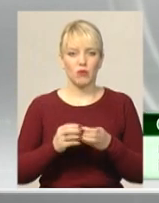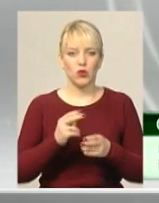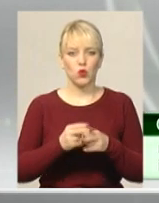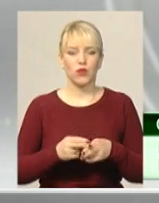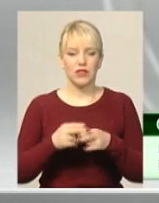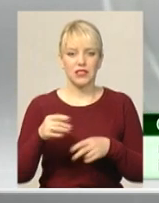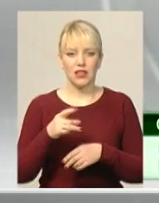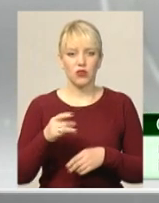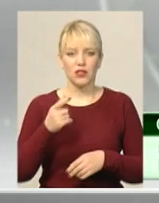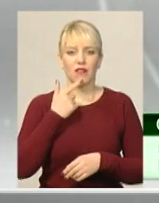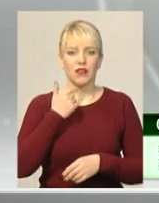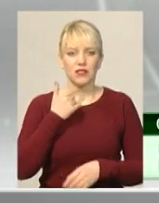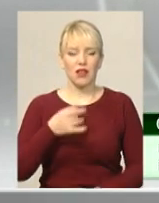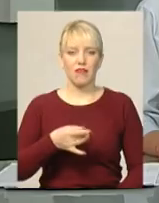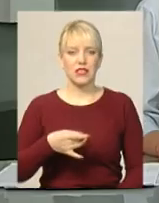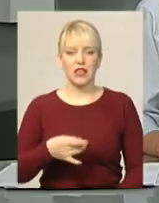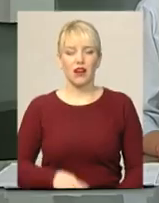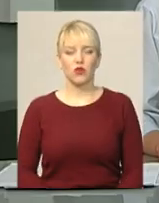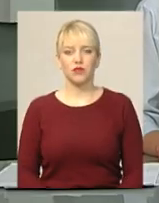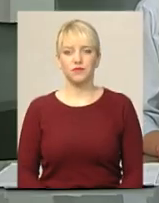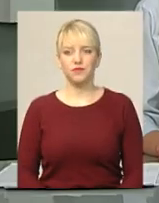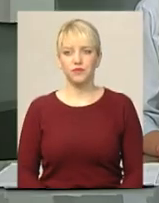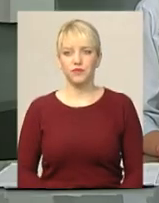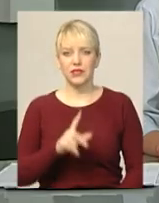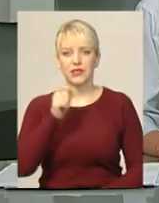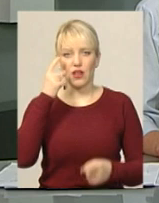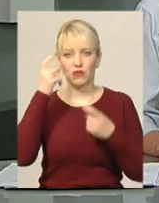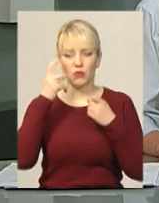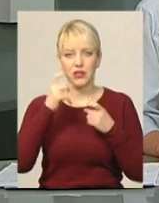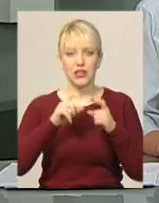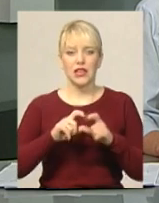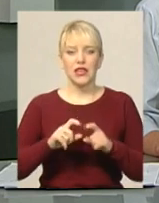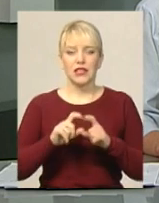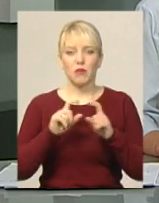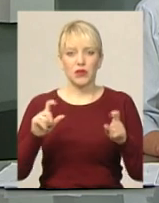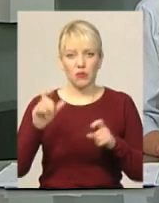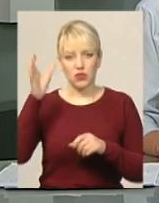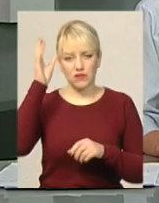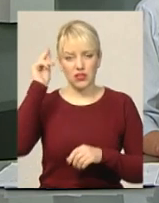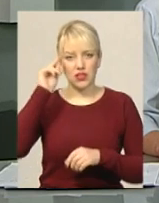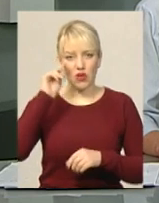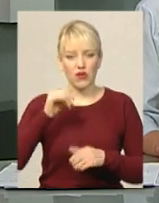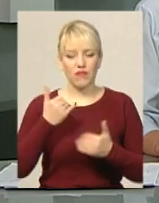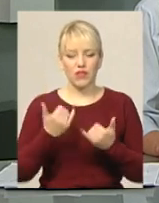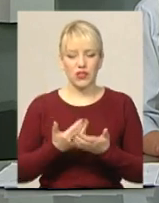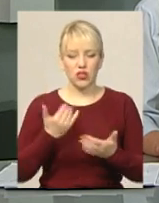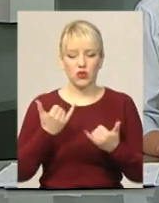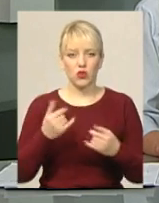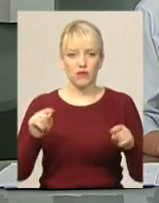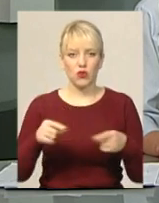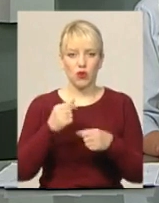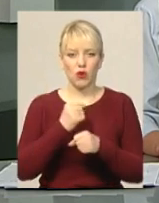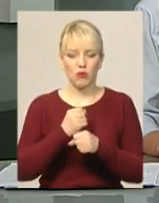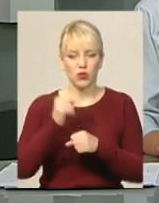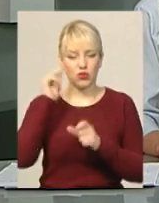район, Красилівський район. За інформацією Департаменту освіти та науки, відсьогодні відновили роботу школи та